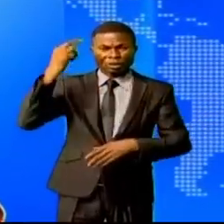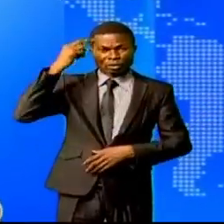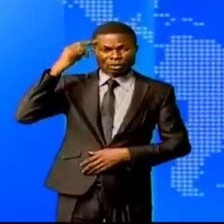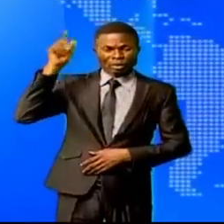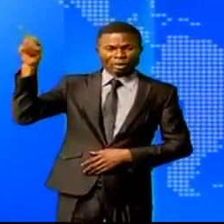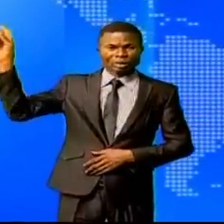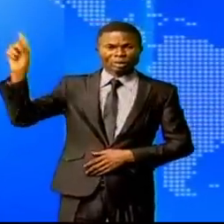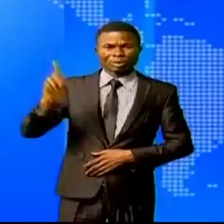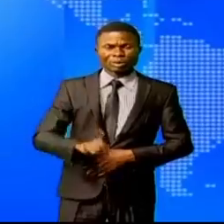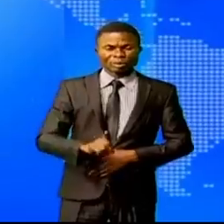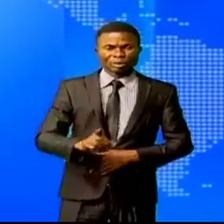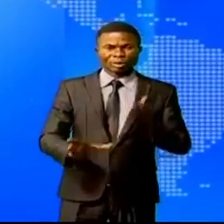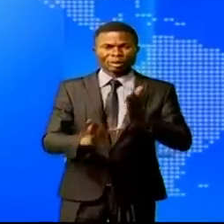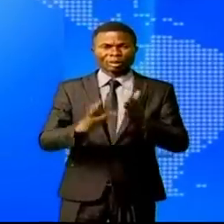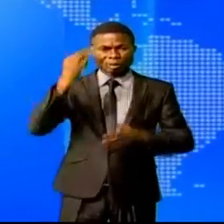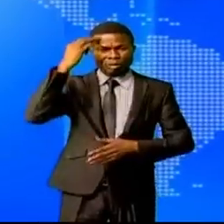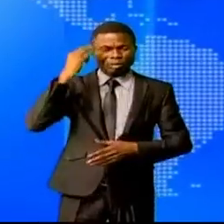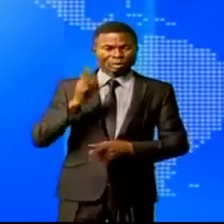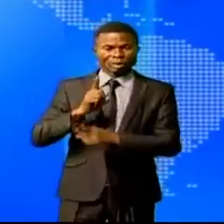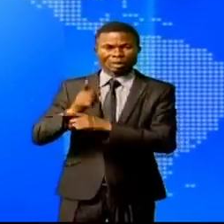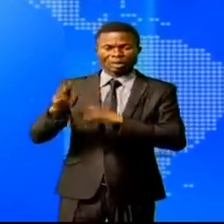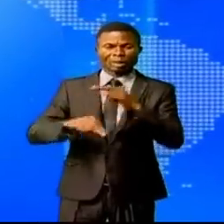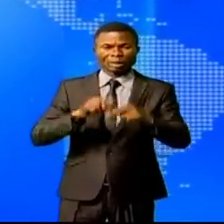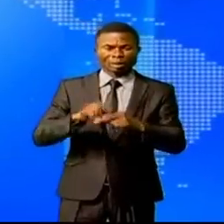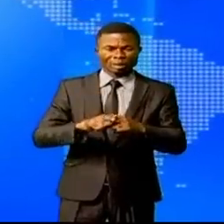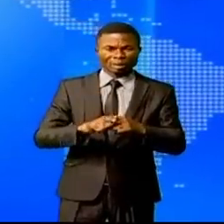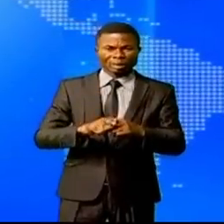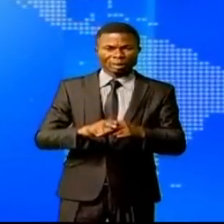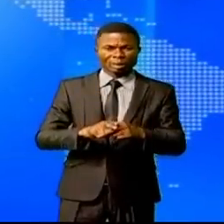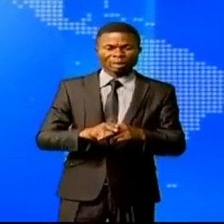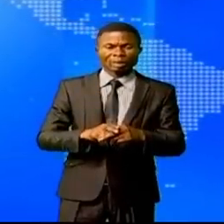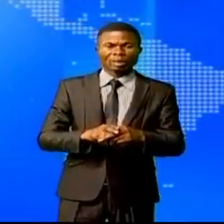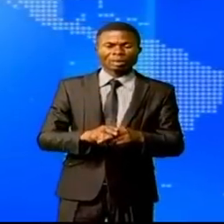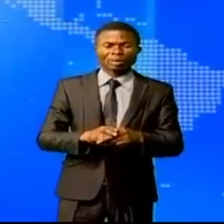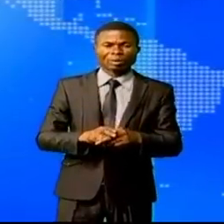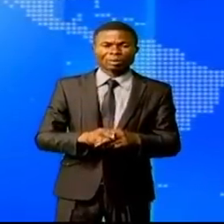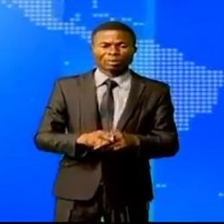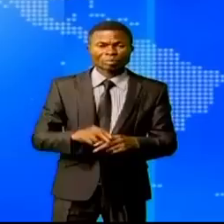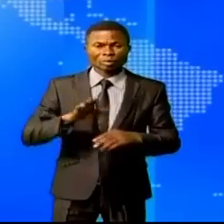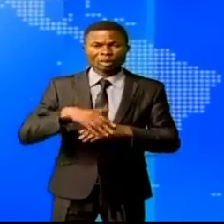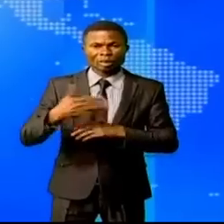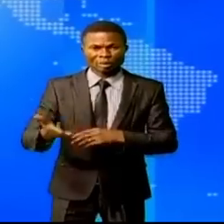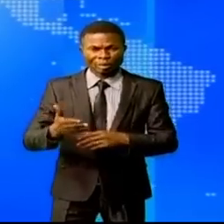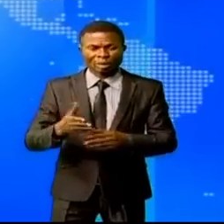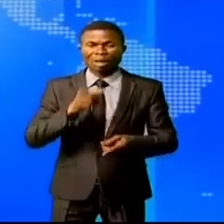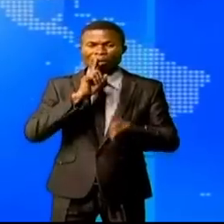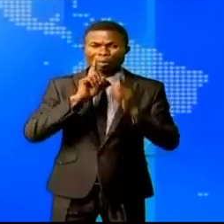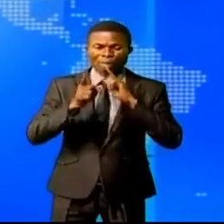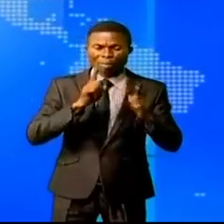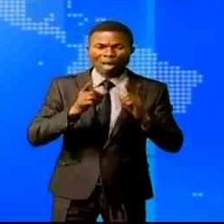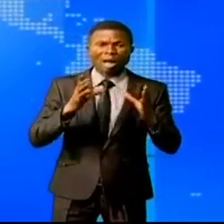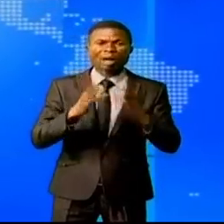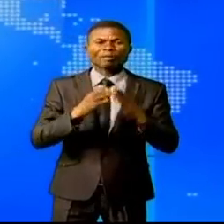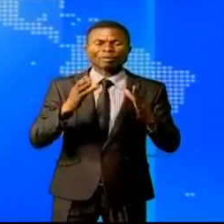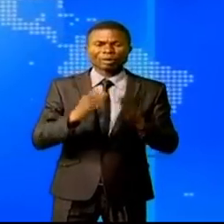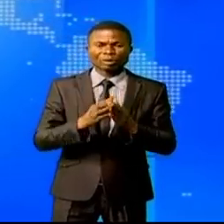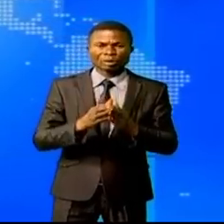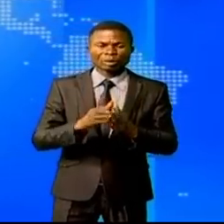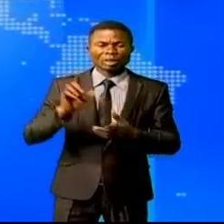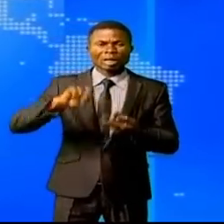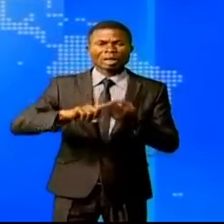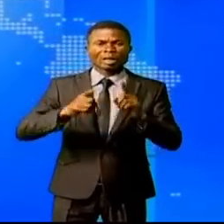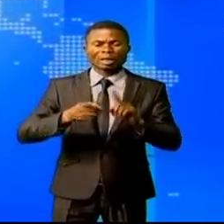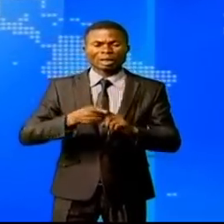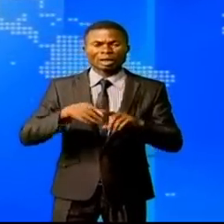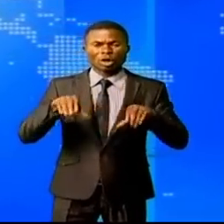'Unjili par la vice-ministre de la défense nationale et juste après, il a eu un tête-à-tête avec son homologue